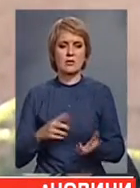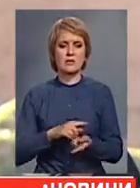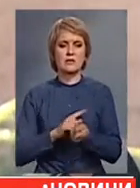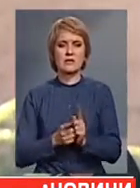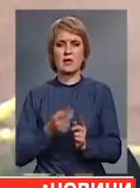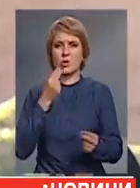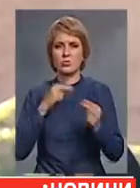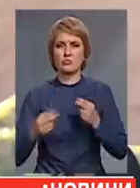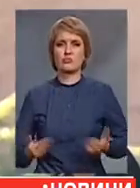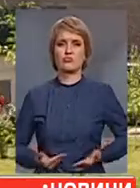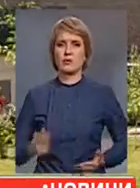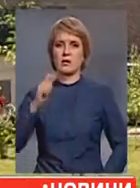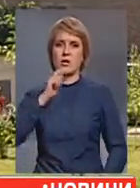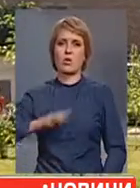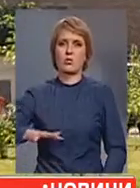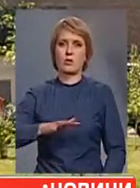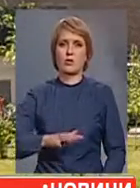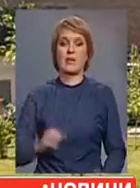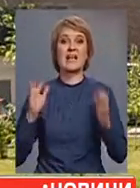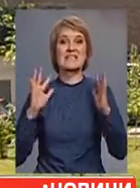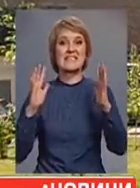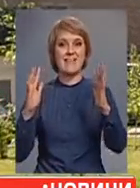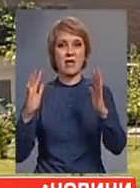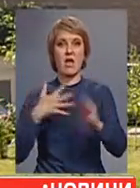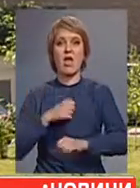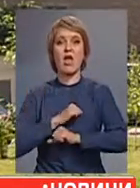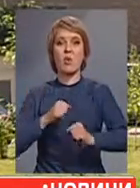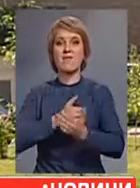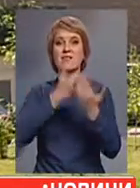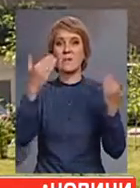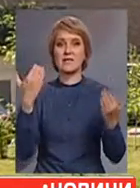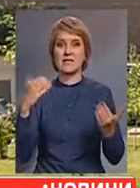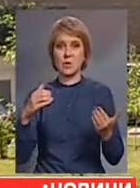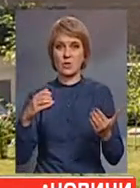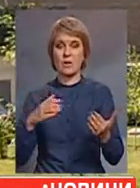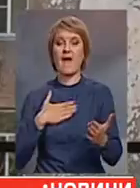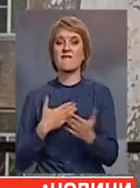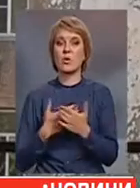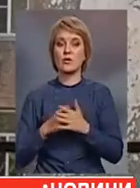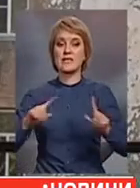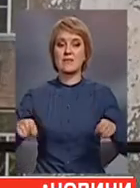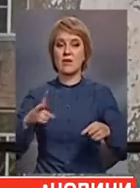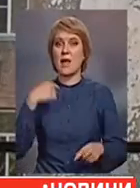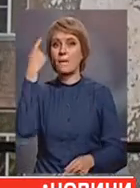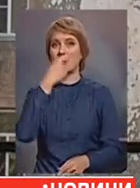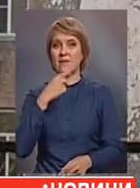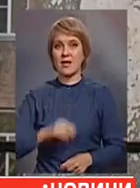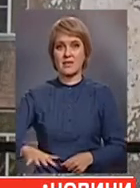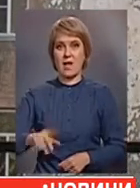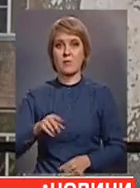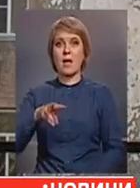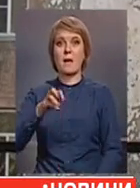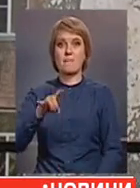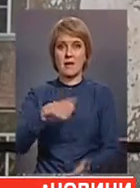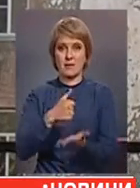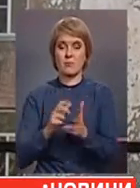жити на Україні. Сквир Героїв Небесної Сотні волонтери створили на приватній ділянці. Проте, розповідають активісти, мер пообіцяв,